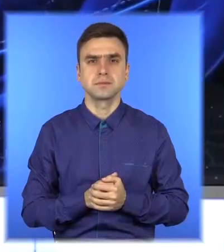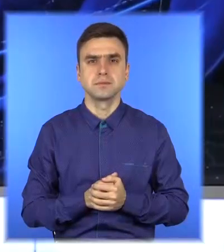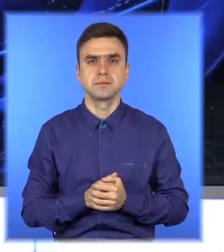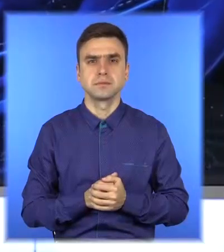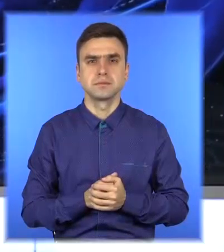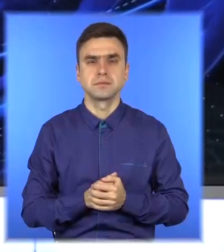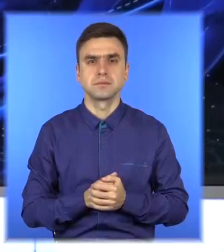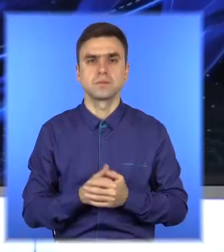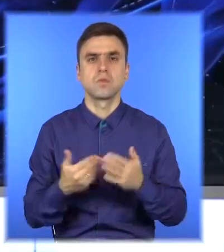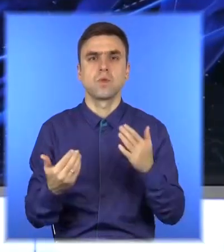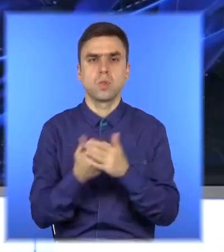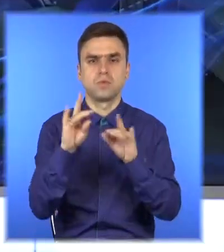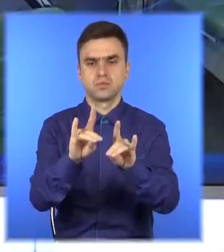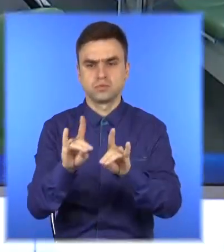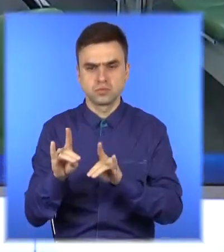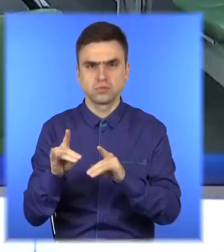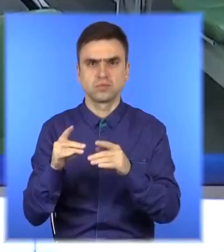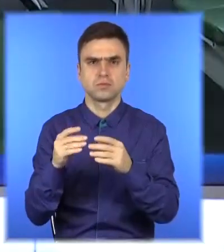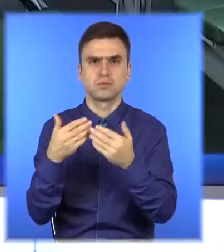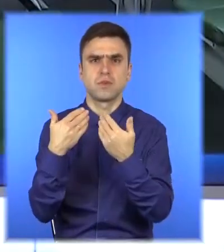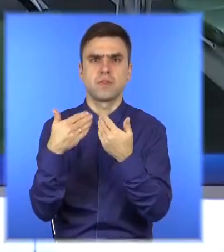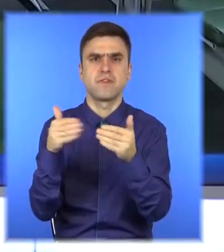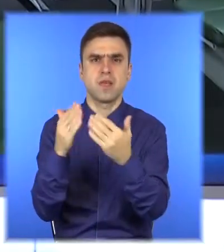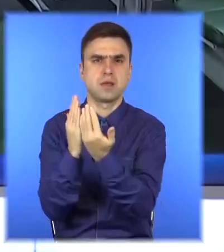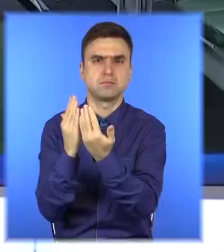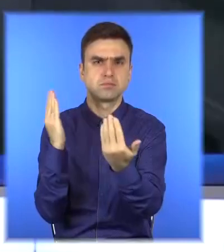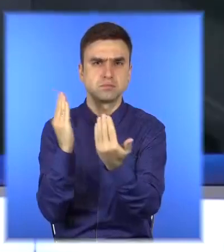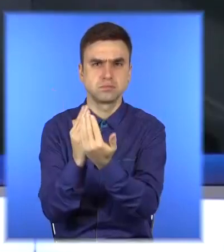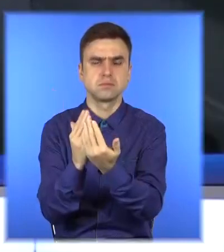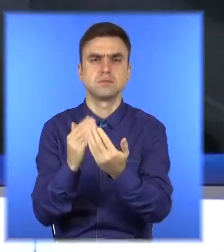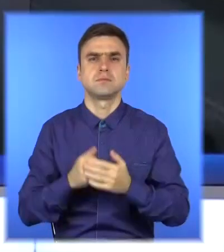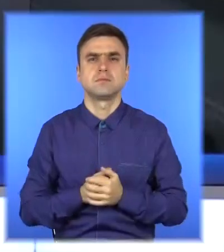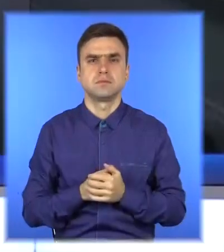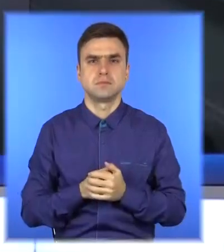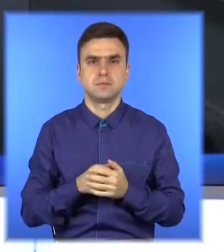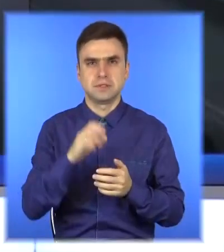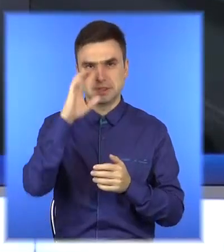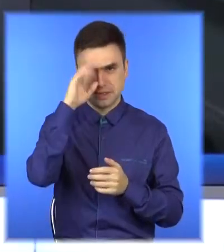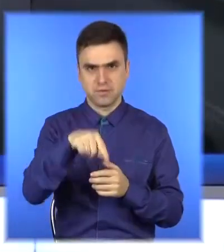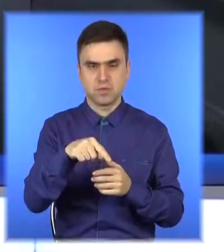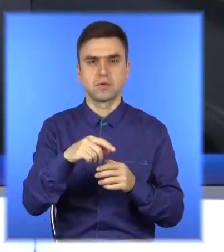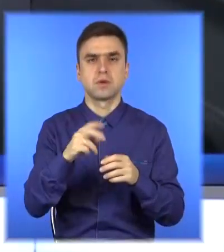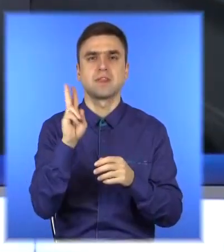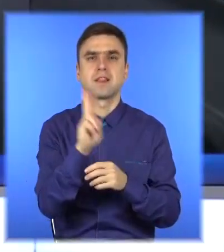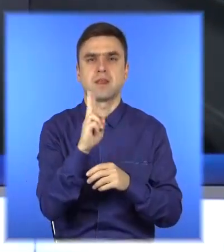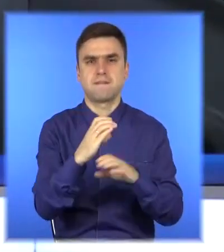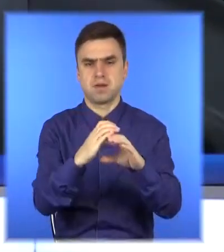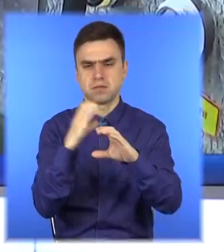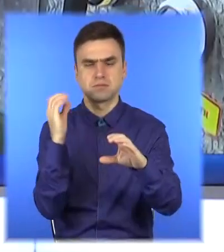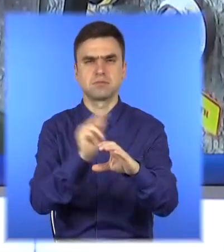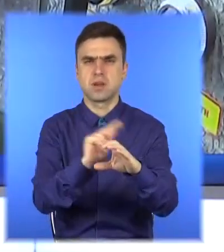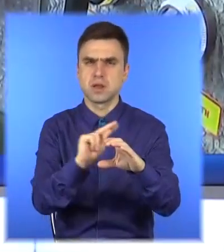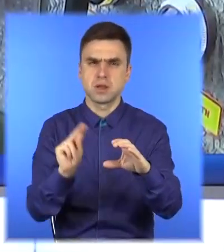Нові сидіння, двері та дизайн салону. В Кривому Розі капітально відремонтували ще один трамвай. Всередині та зовні вагон